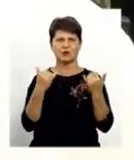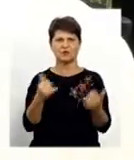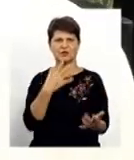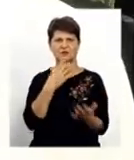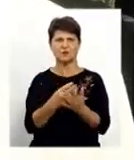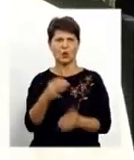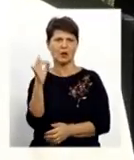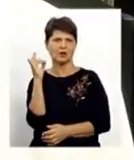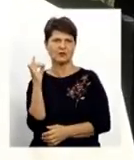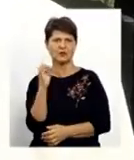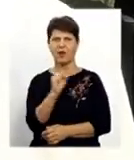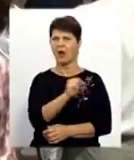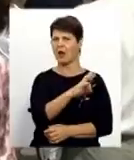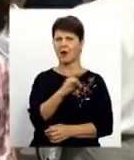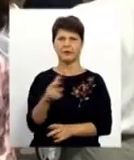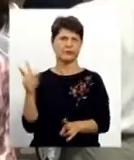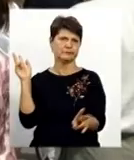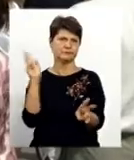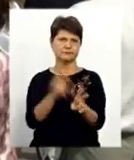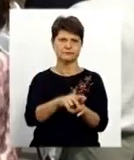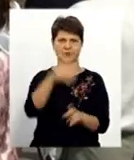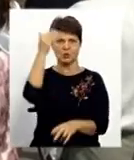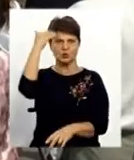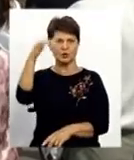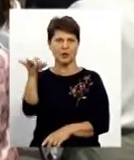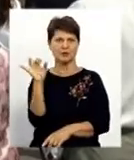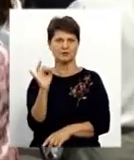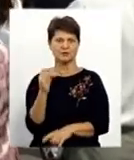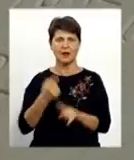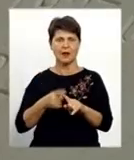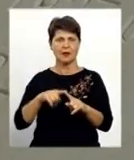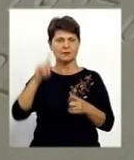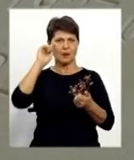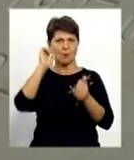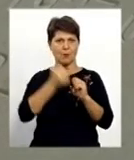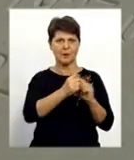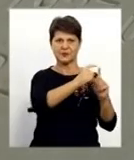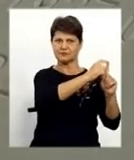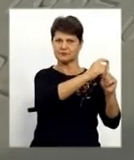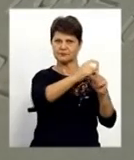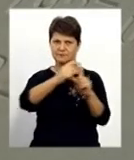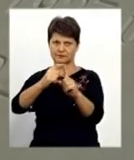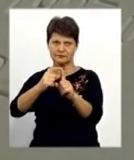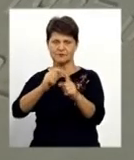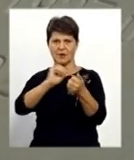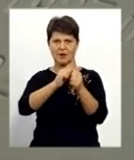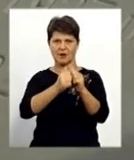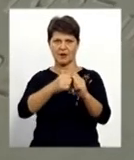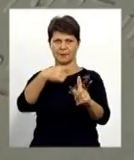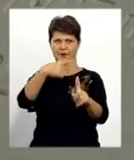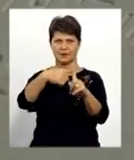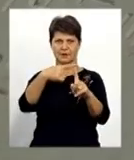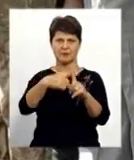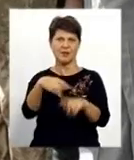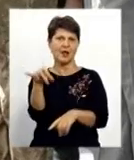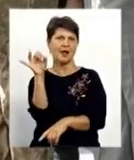щоб нам нав'язували чужу історію. Окрім пам'ятних слів, на кам'яній плиті викарбували і імена особистостей, які творили